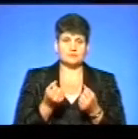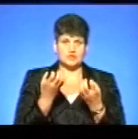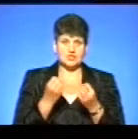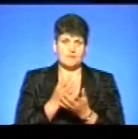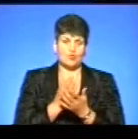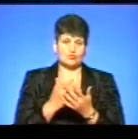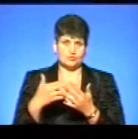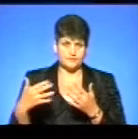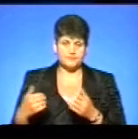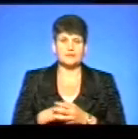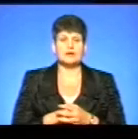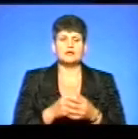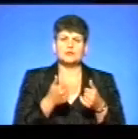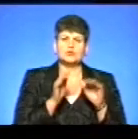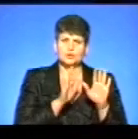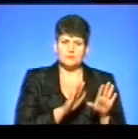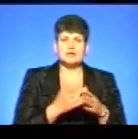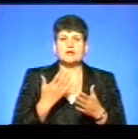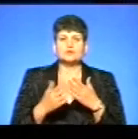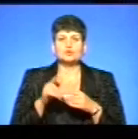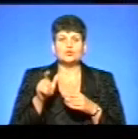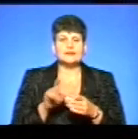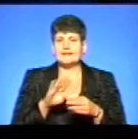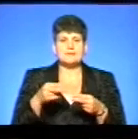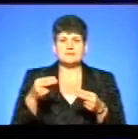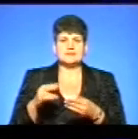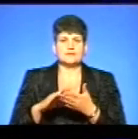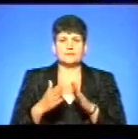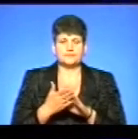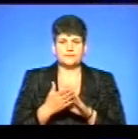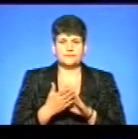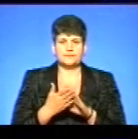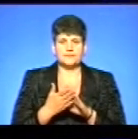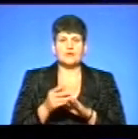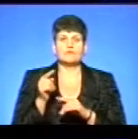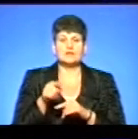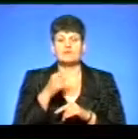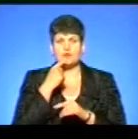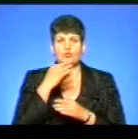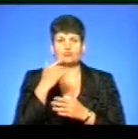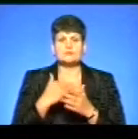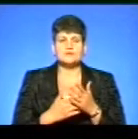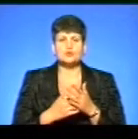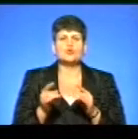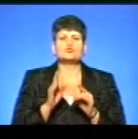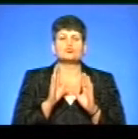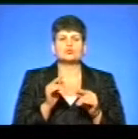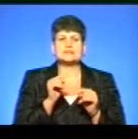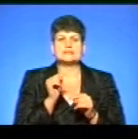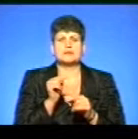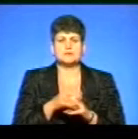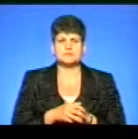послуг. Добре, якщо людина не уклала декларації, вона у так званому червоному списку, що буде з таким